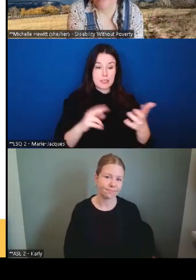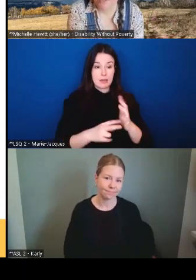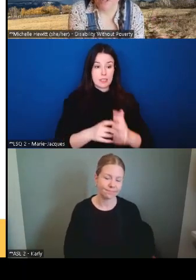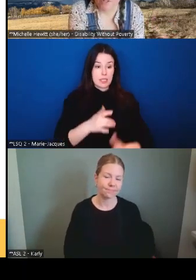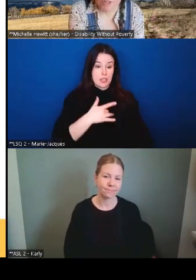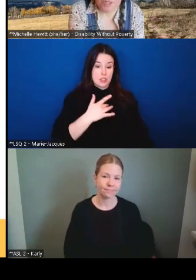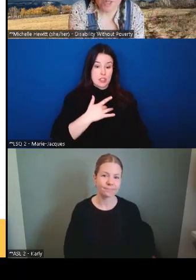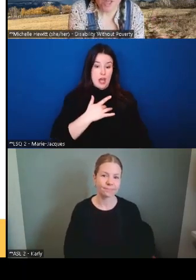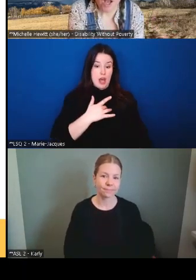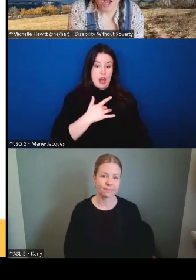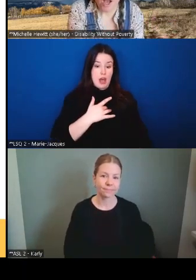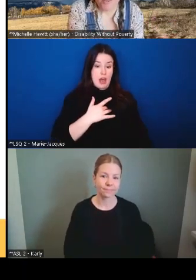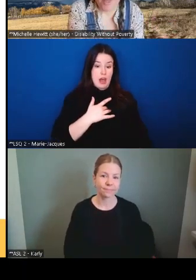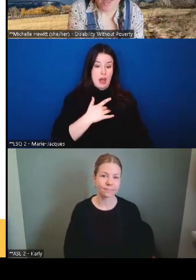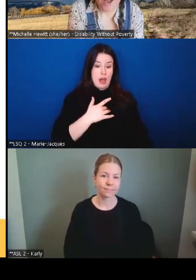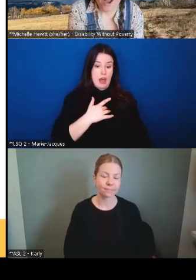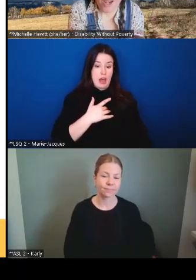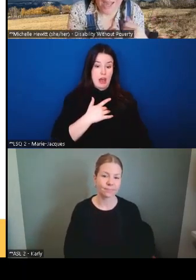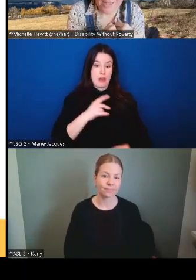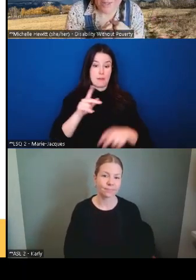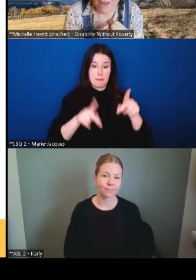que nos élus